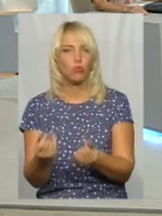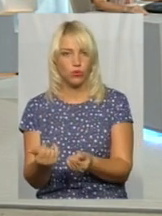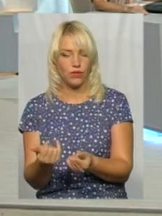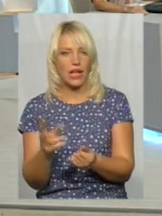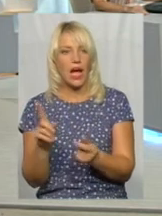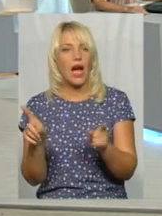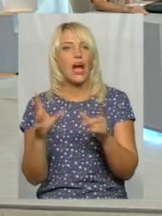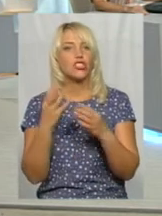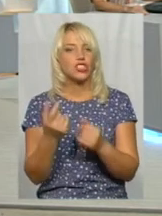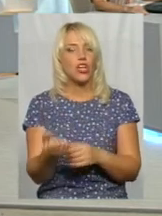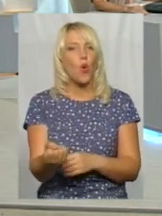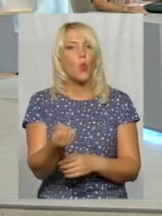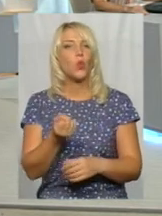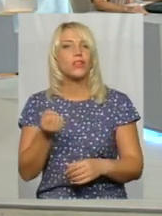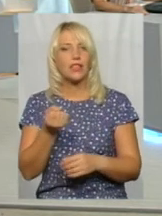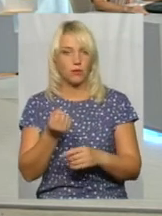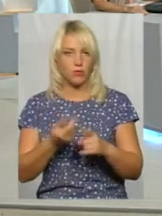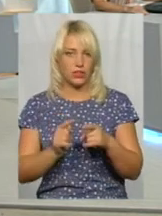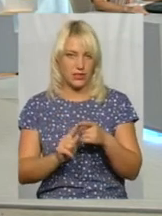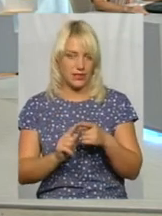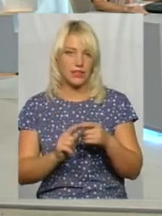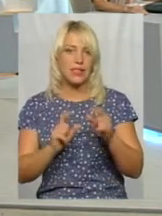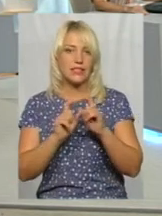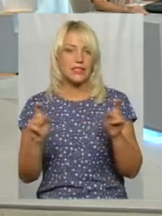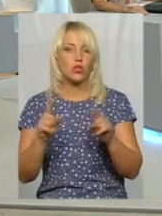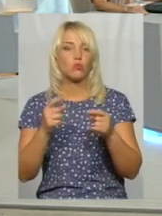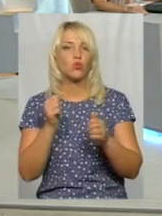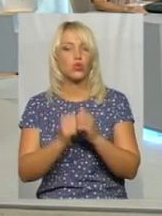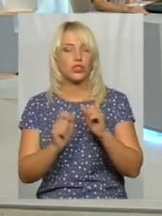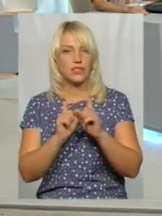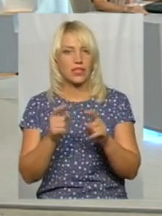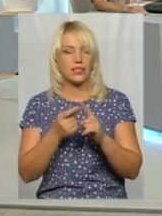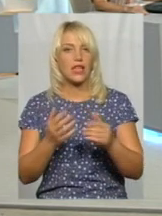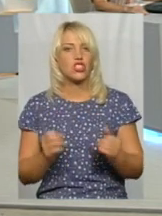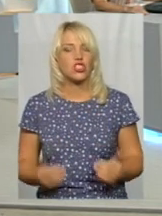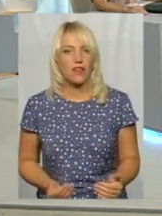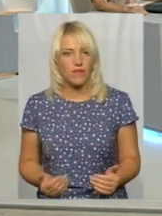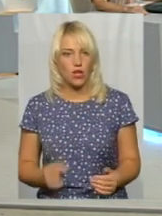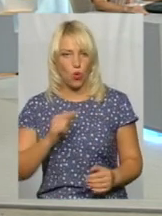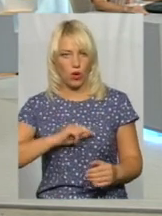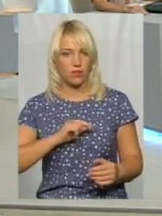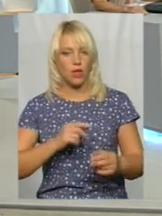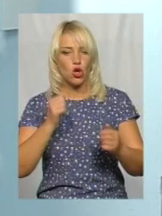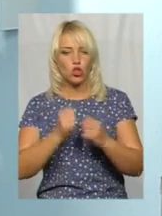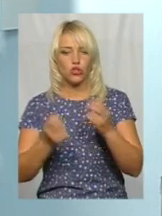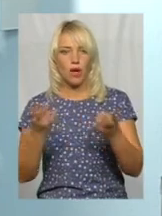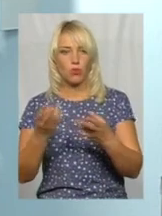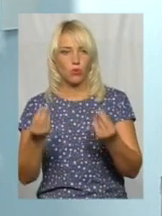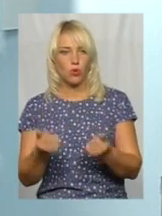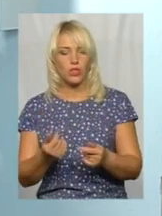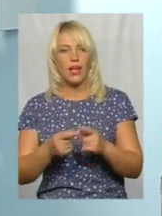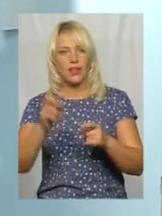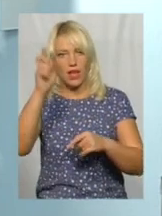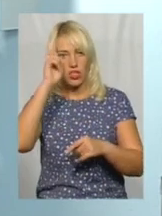й утримувати. Тому що кожний заклад – це живий організм. І він щодня потребує коштів. Держава безумовно